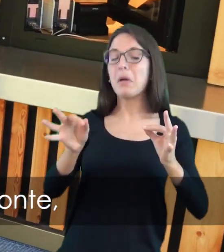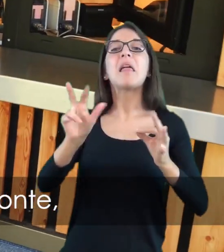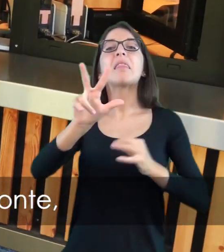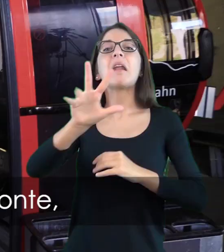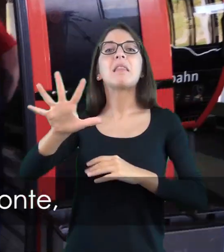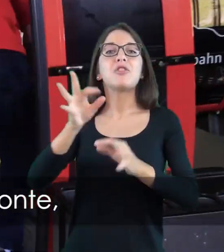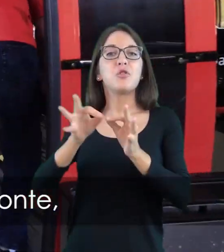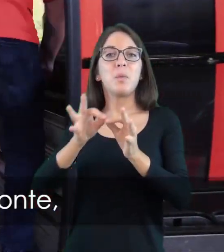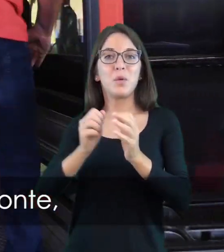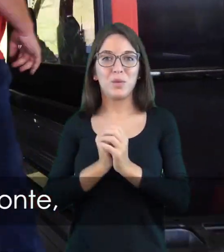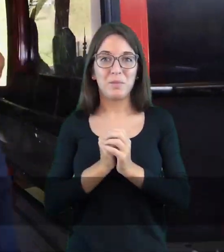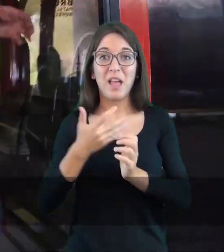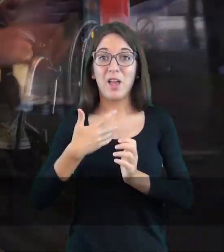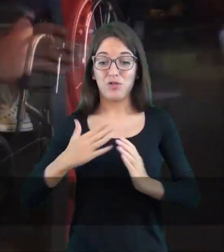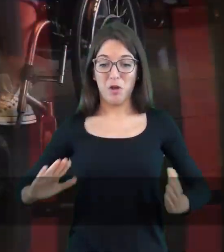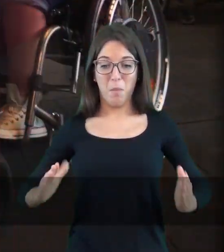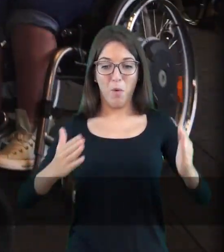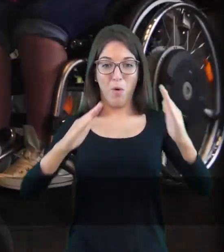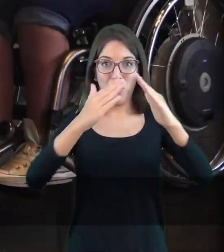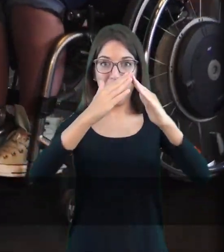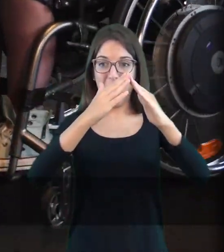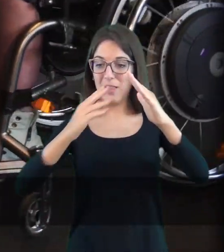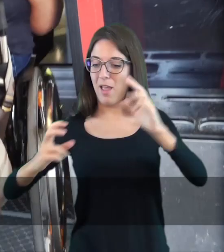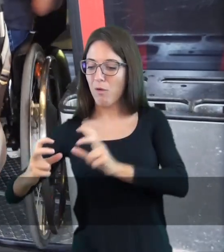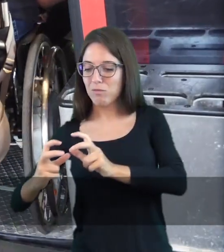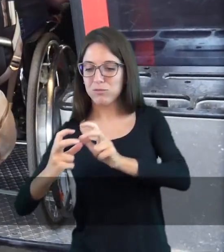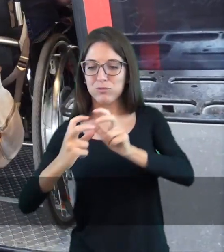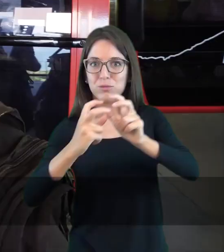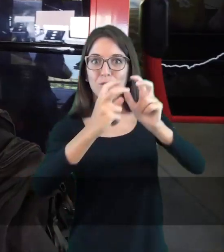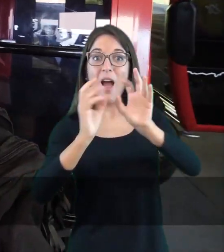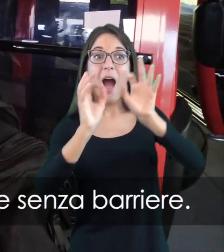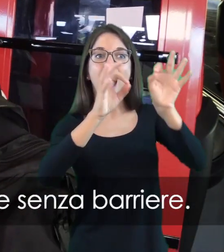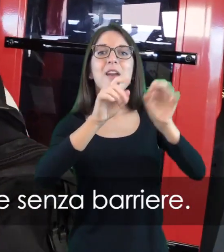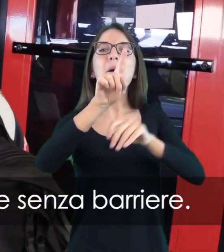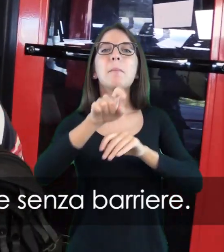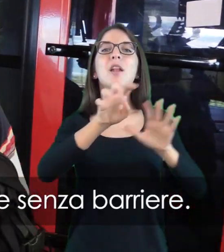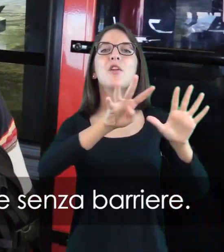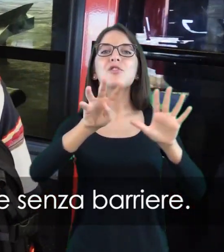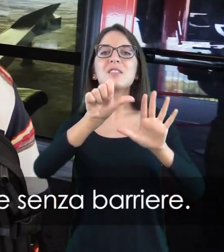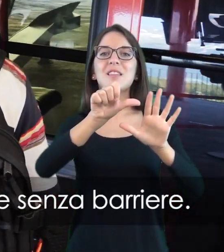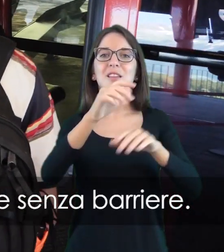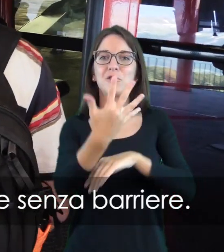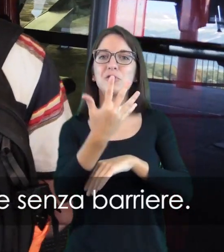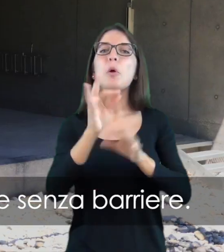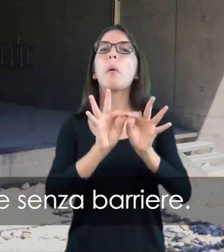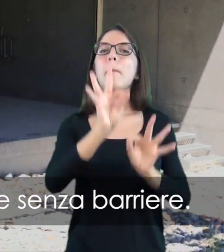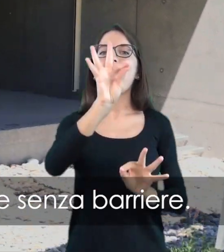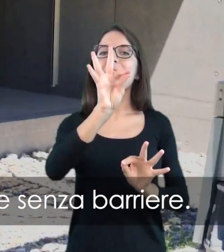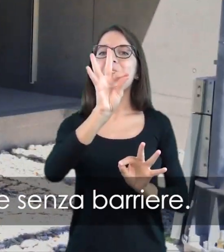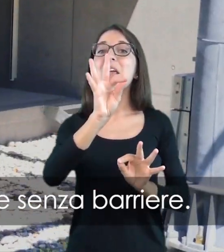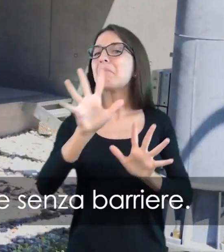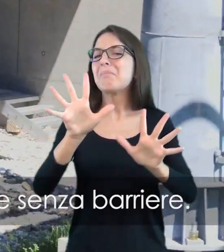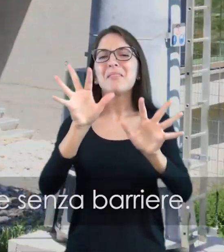soli 10 minuti la stazione a monte, a 1965 metri di quota. La funivia è completamente